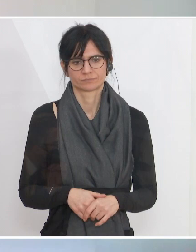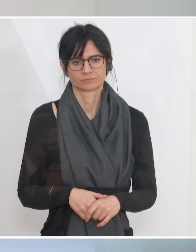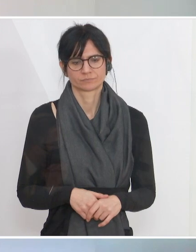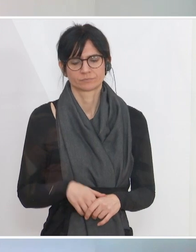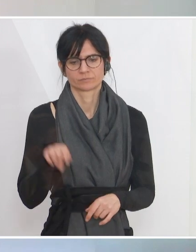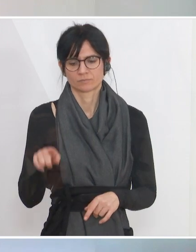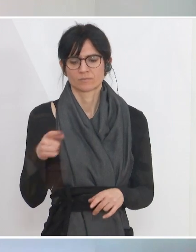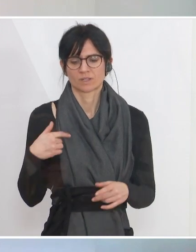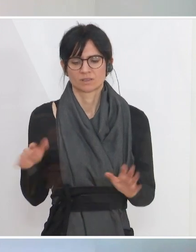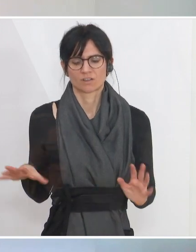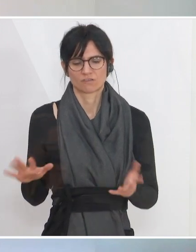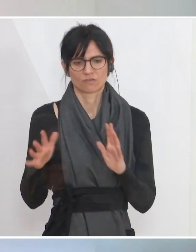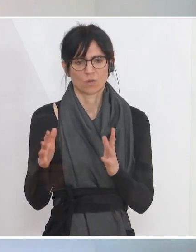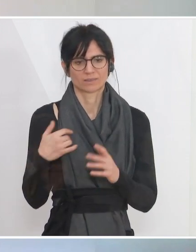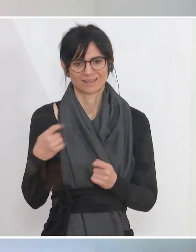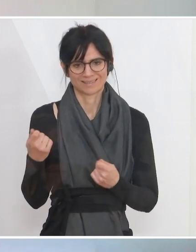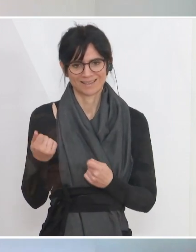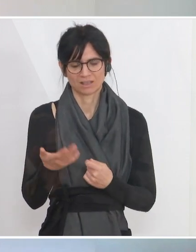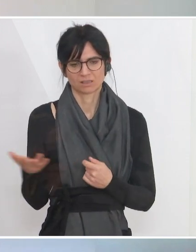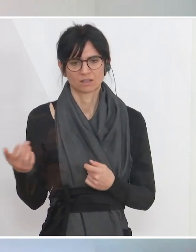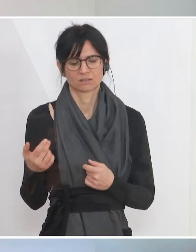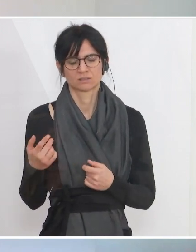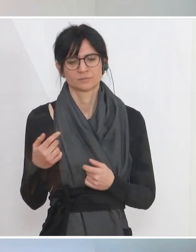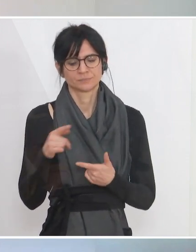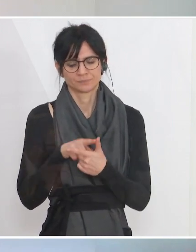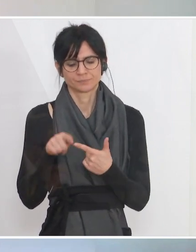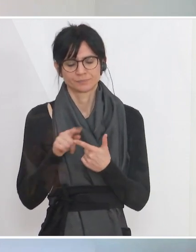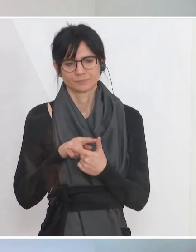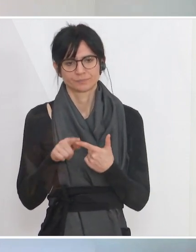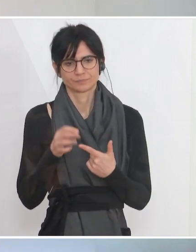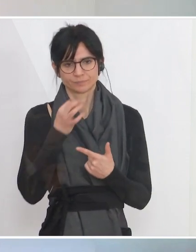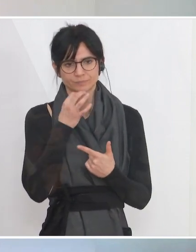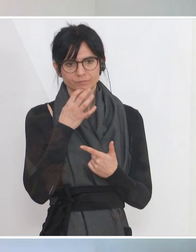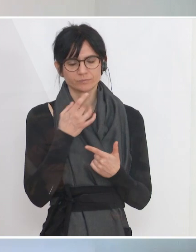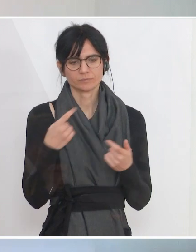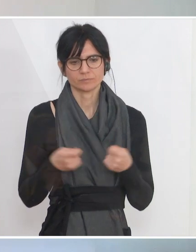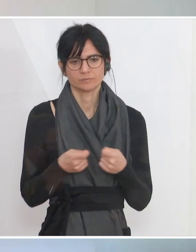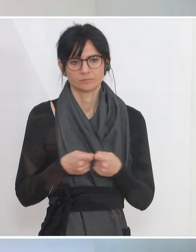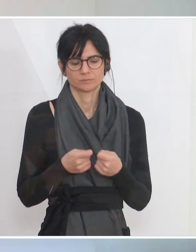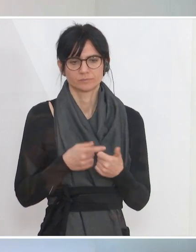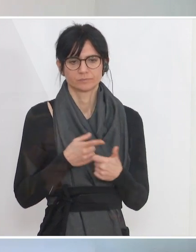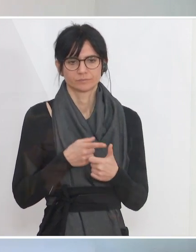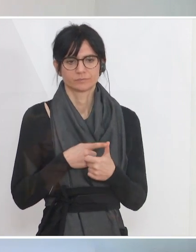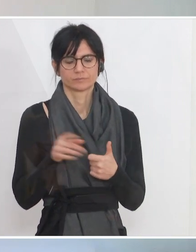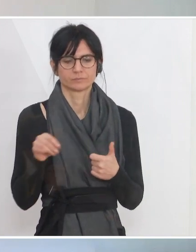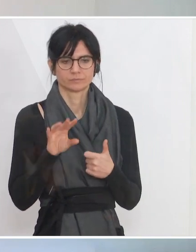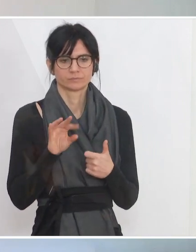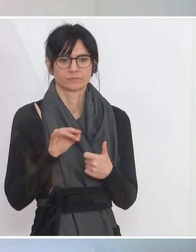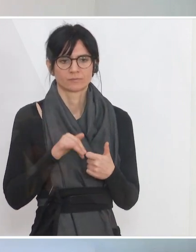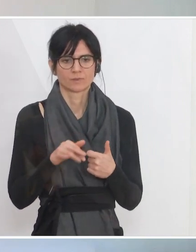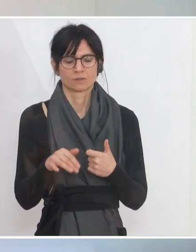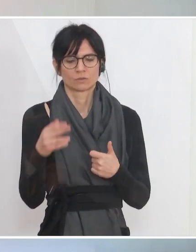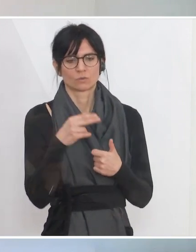Dieses Fördervolumen beinhaltet zwei konkrete Fördermaßnahmen. Die eine mit 10 Millionen